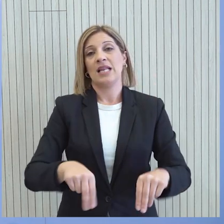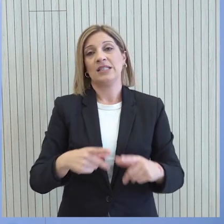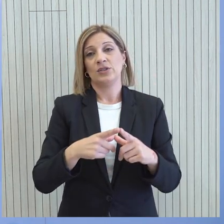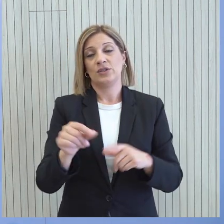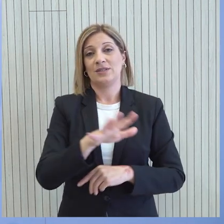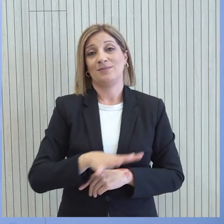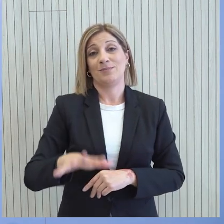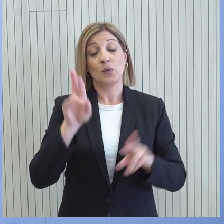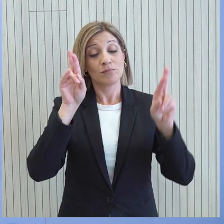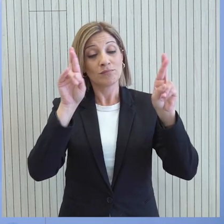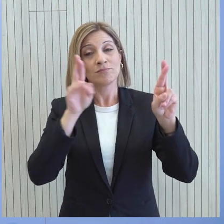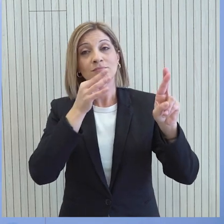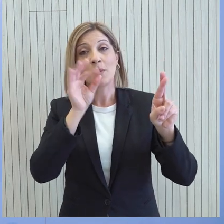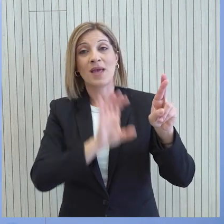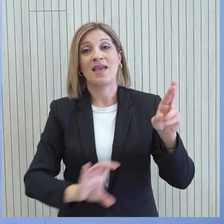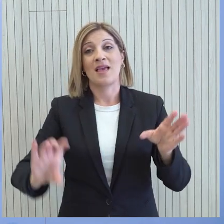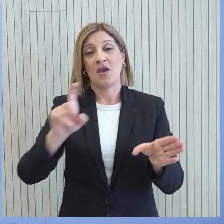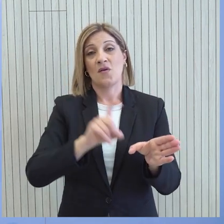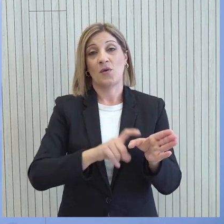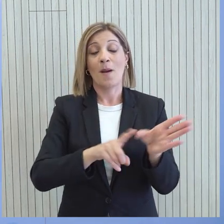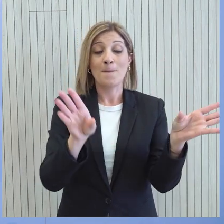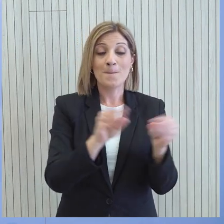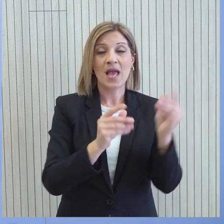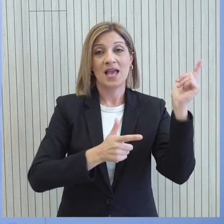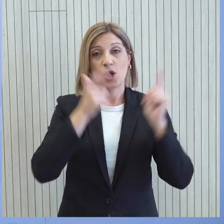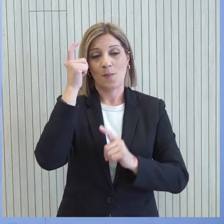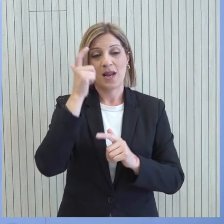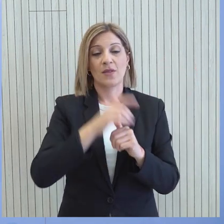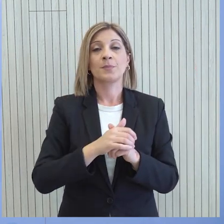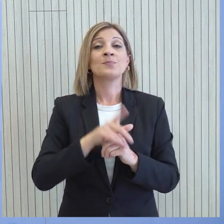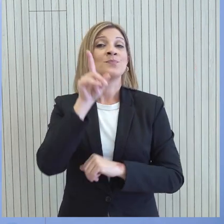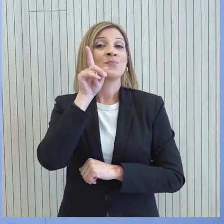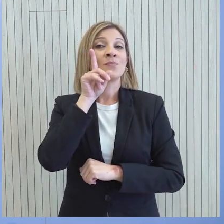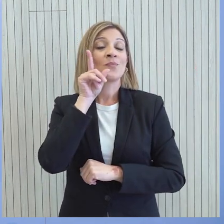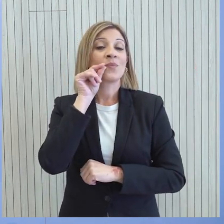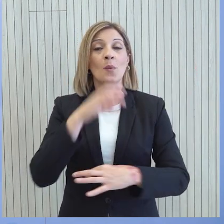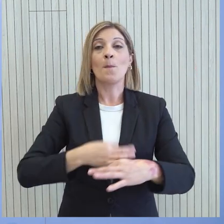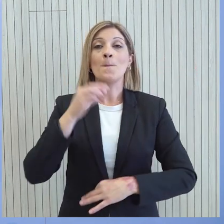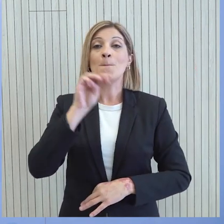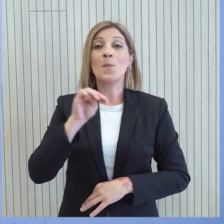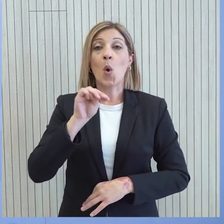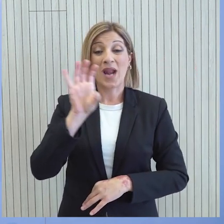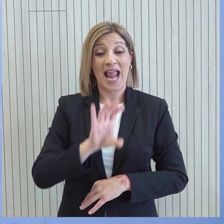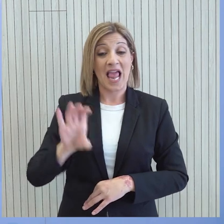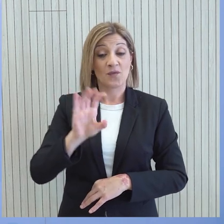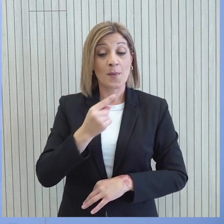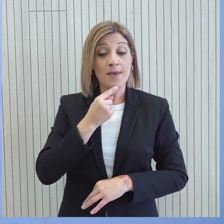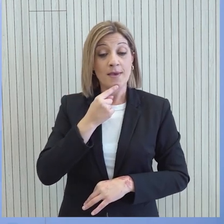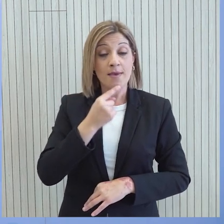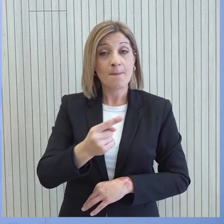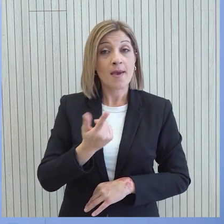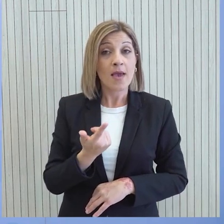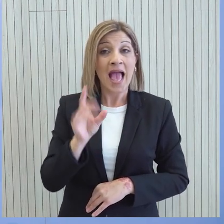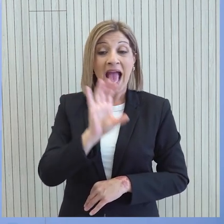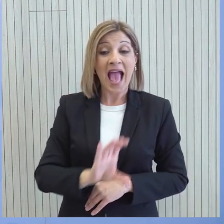διευθέντηση στο κυπριακό ζήτημα εντός του πλαισίου των Ηνωμένων Εθνών. Ο κύριος Μπορέλ σημείωσε ότι η Ευρωπαϊκή Ένωση θεωρεί